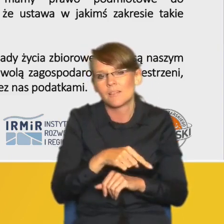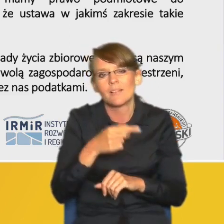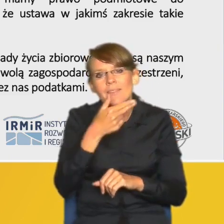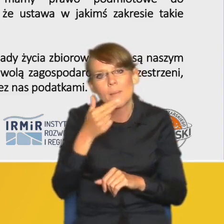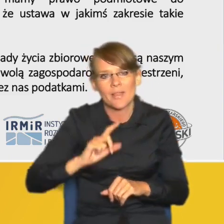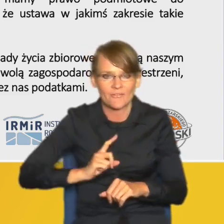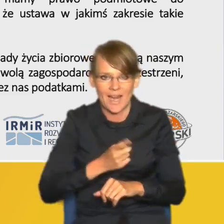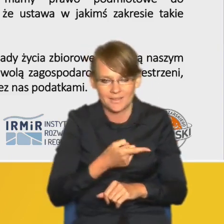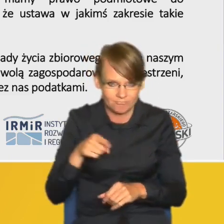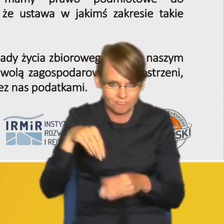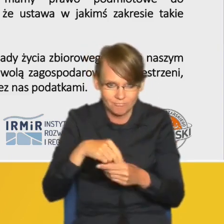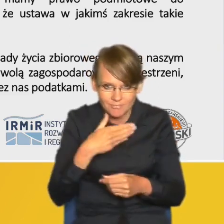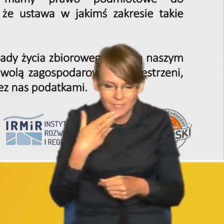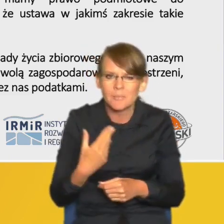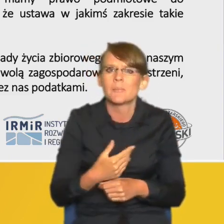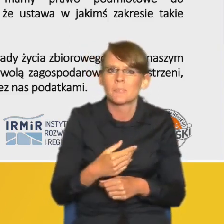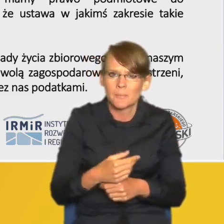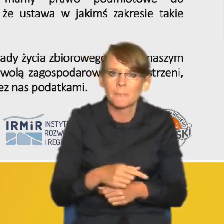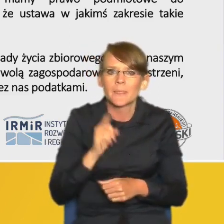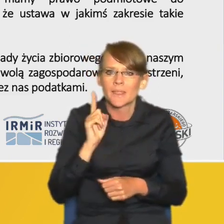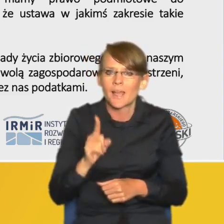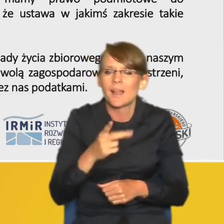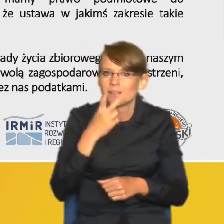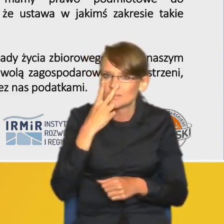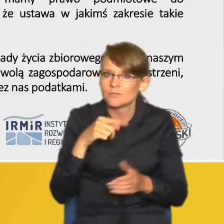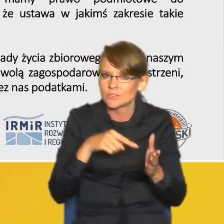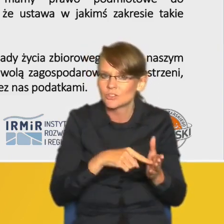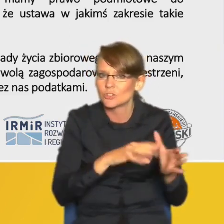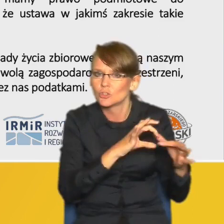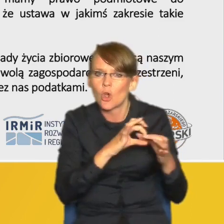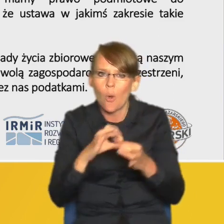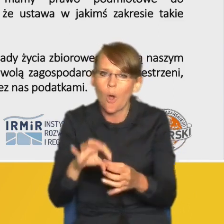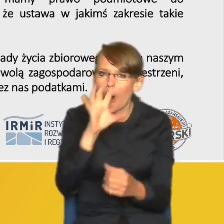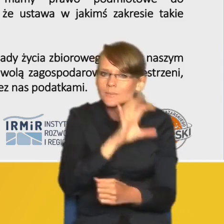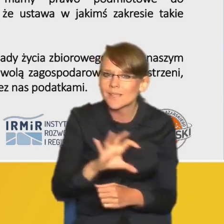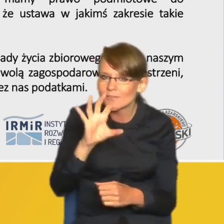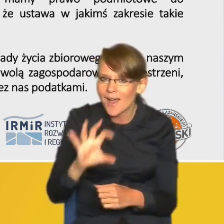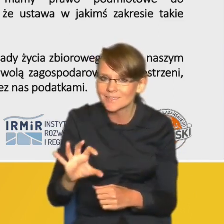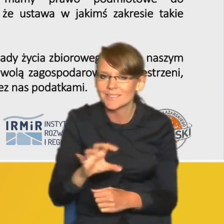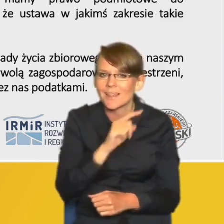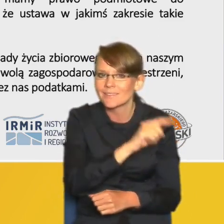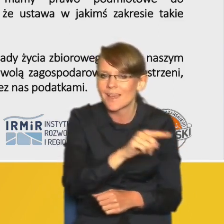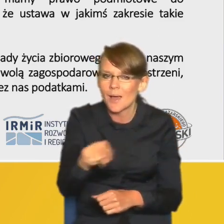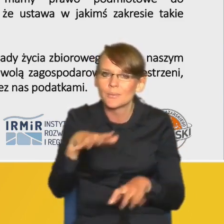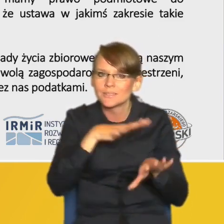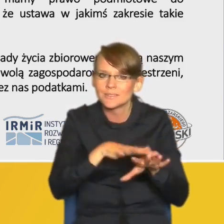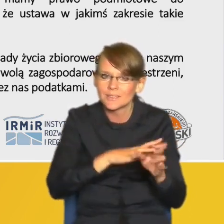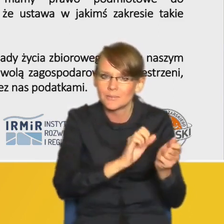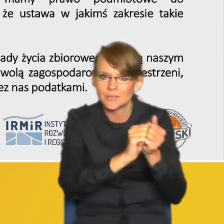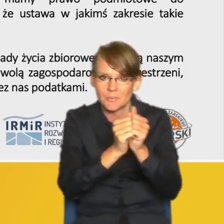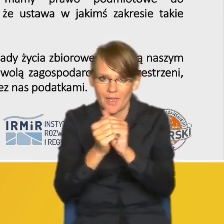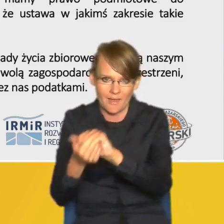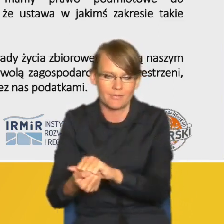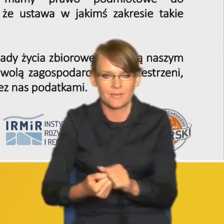istnieje pewnego rodzaju ciągłość obserwowania zmian jakie w tych systemach zachodzą